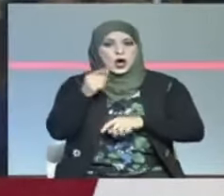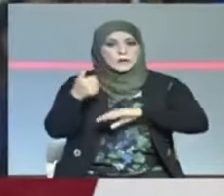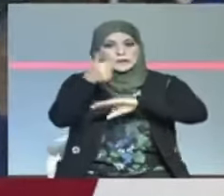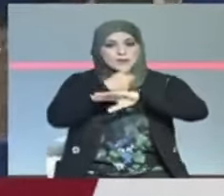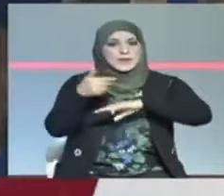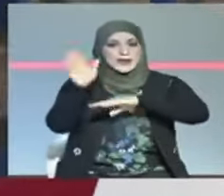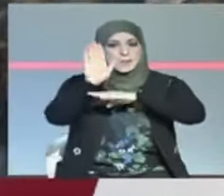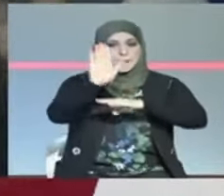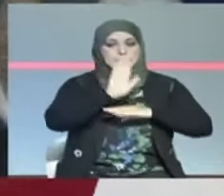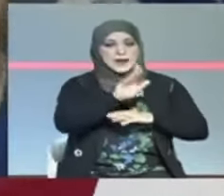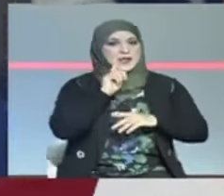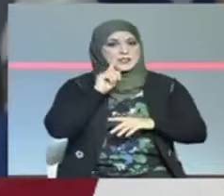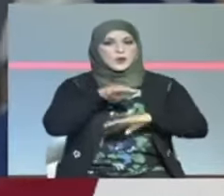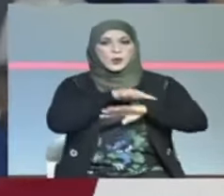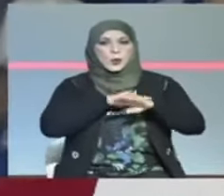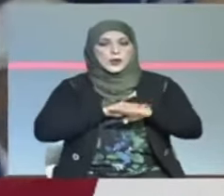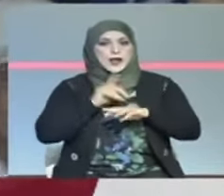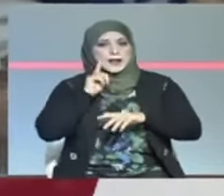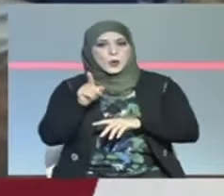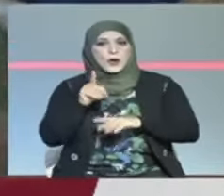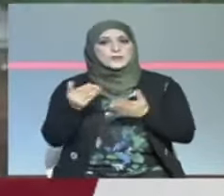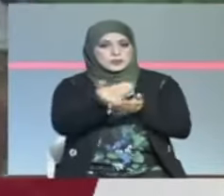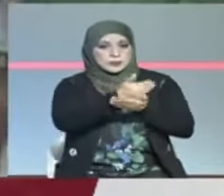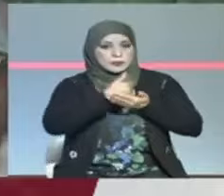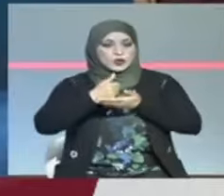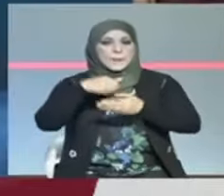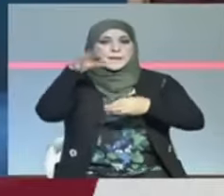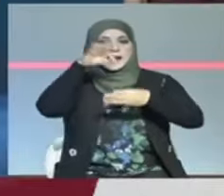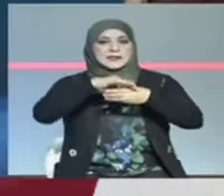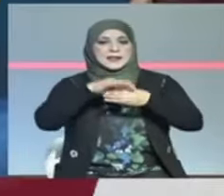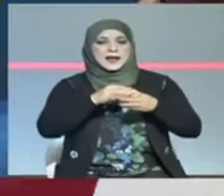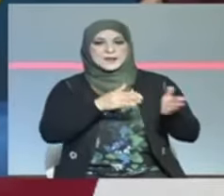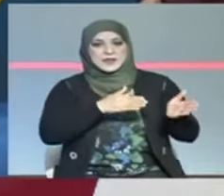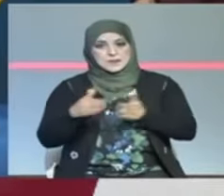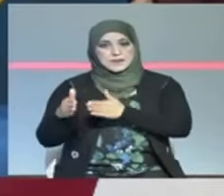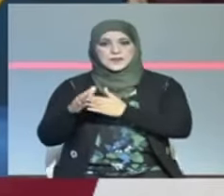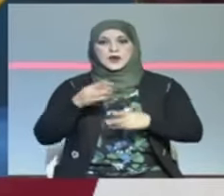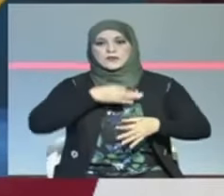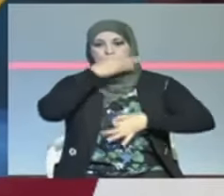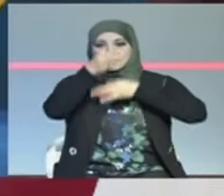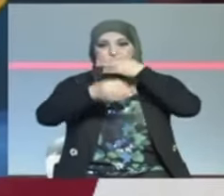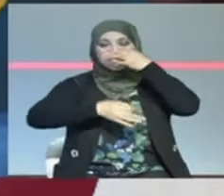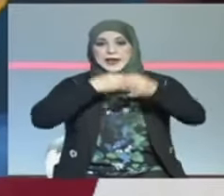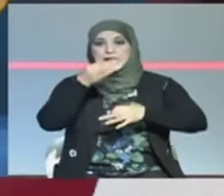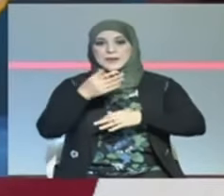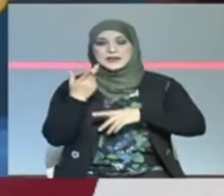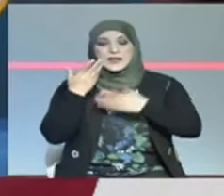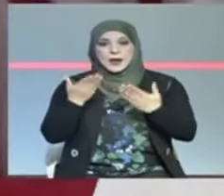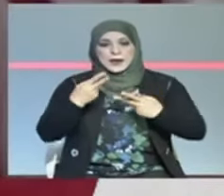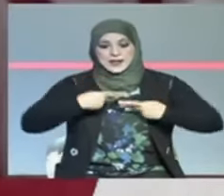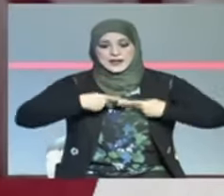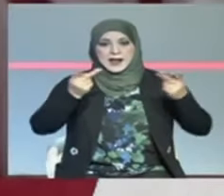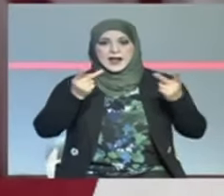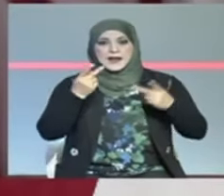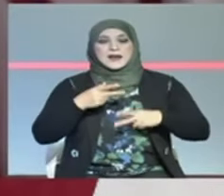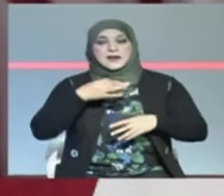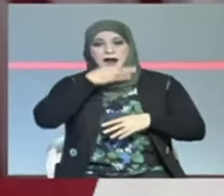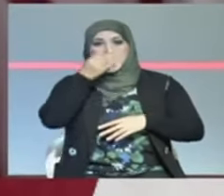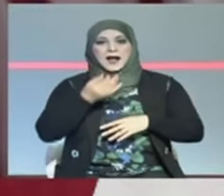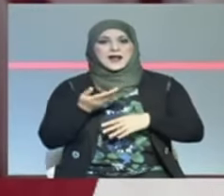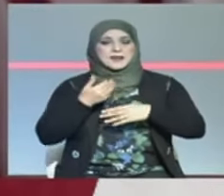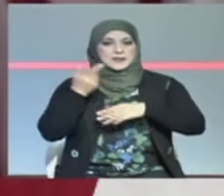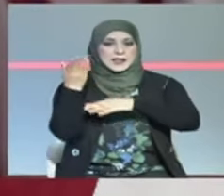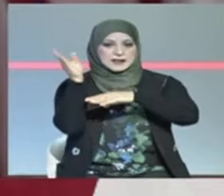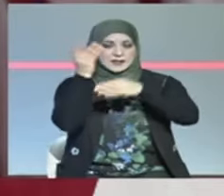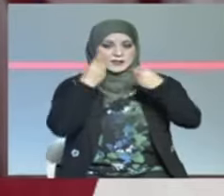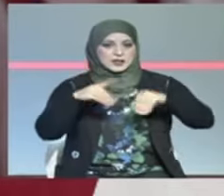كل ولاية وهو ما يعرف بالمجمع الانتخابي وفي كلمة له بعد هذا الأعلان قال ديمقراطي جو بايدن